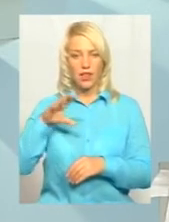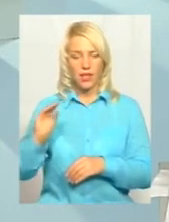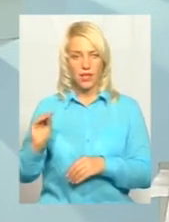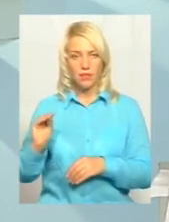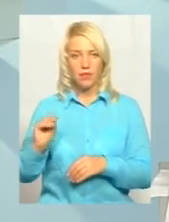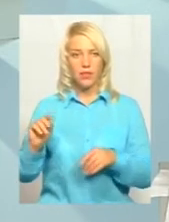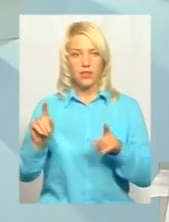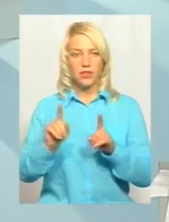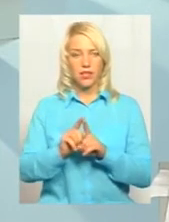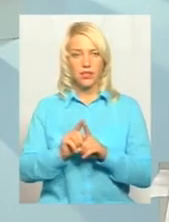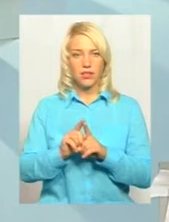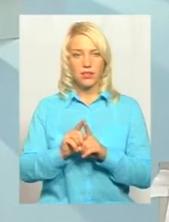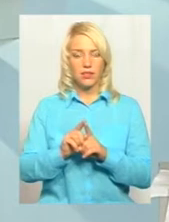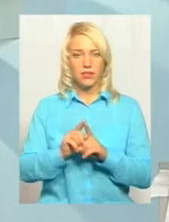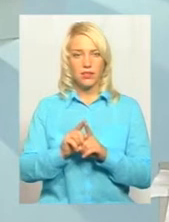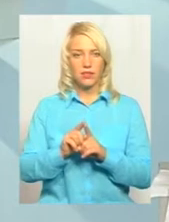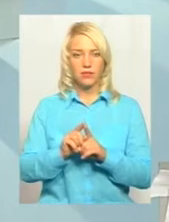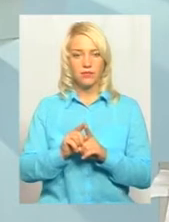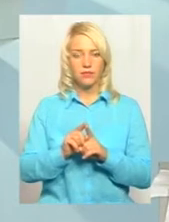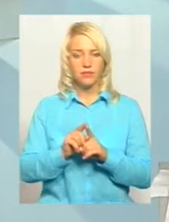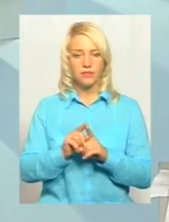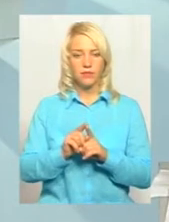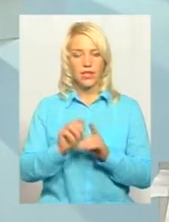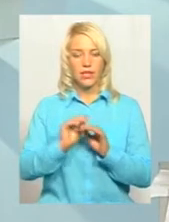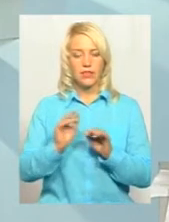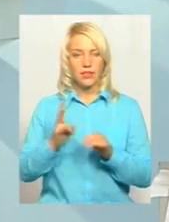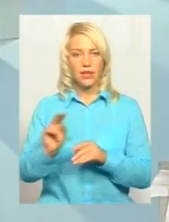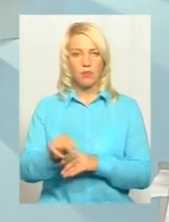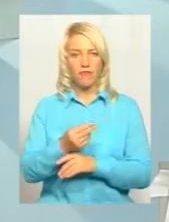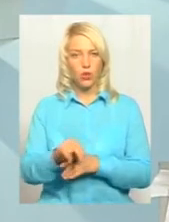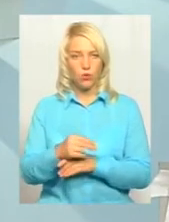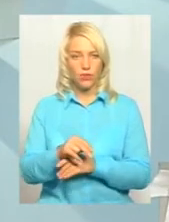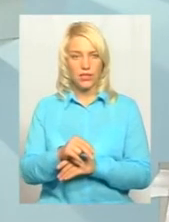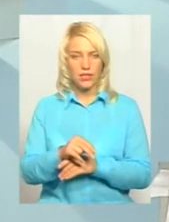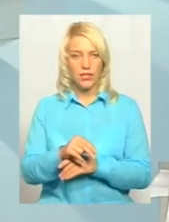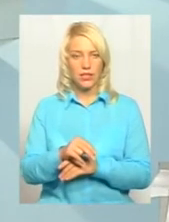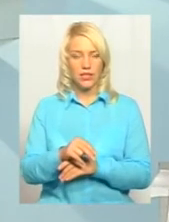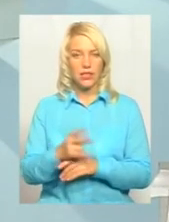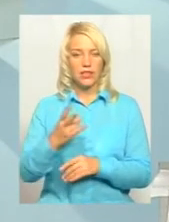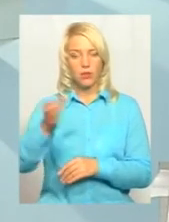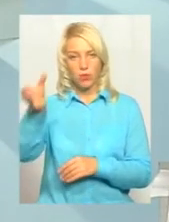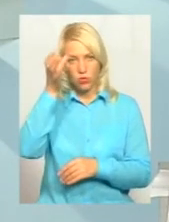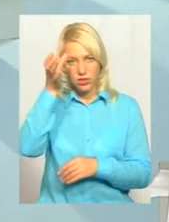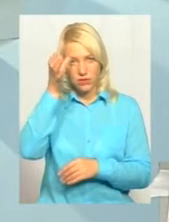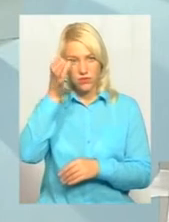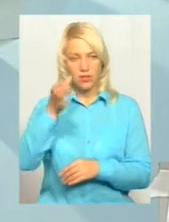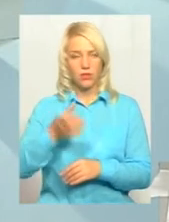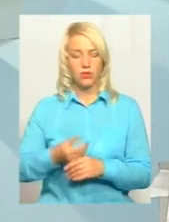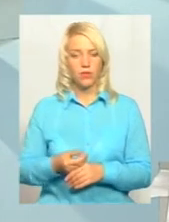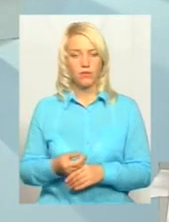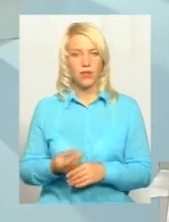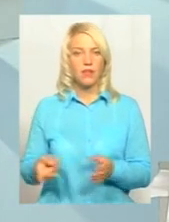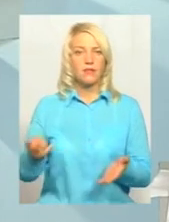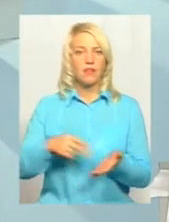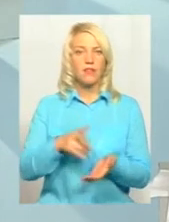таких дітей, доприпустимо, треба ще виховувати, дати їм освіту, поставити ноги, так би